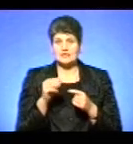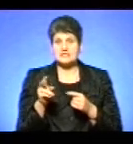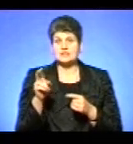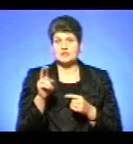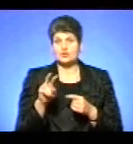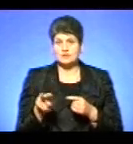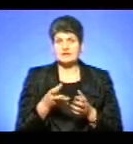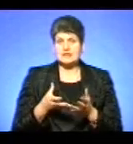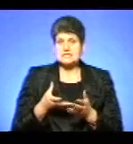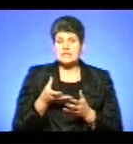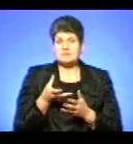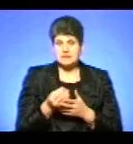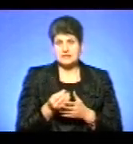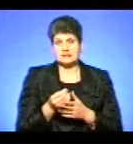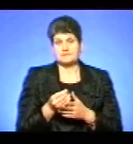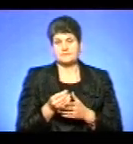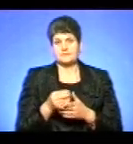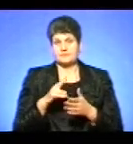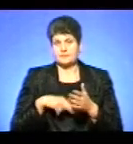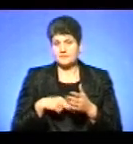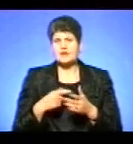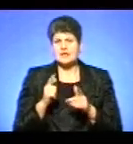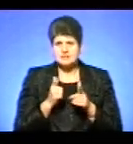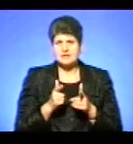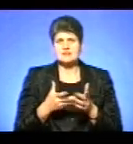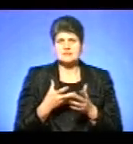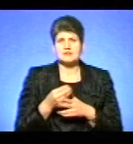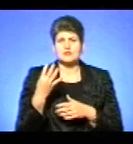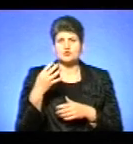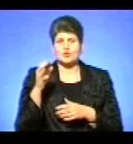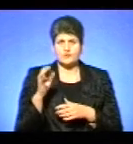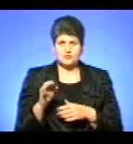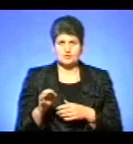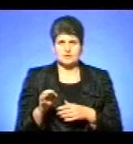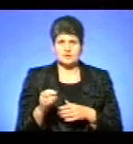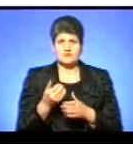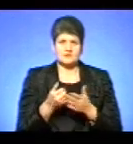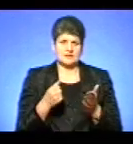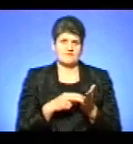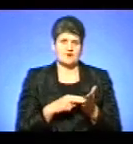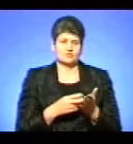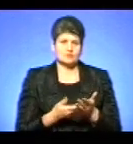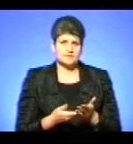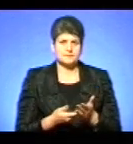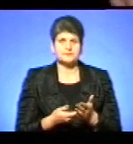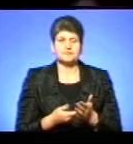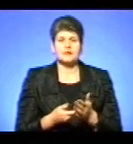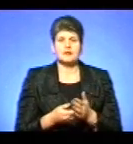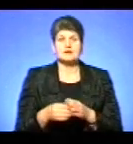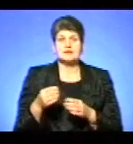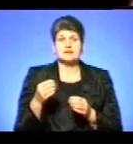за розмитну. Я згідний платити за неї 40% від стоїмості. З 9-й день ранку